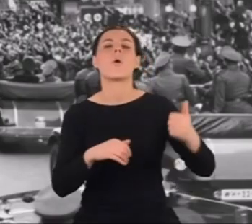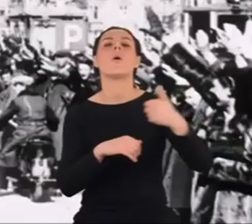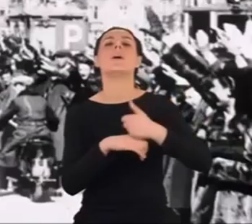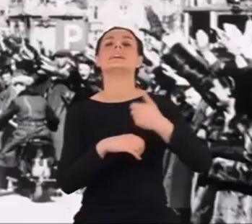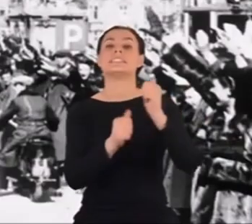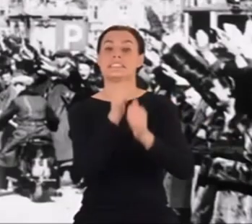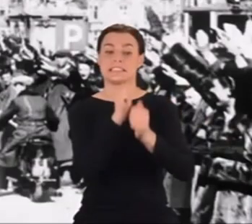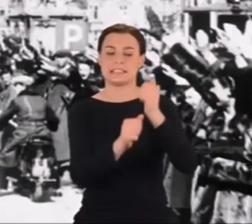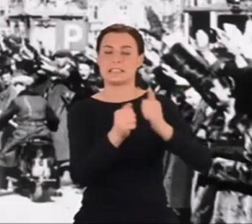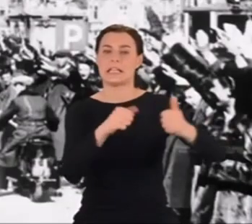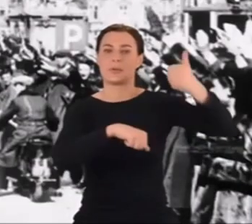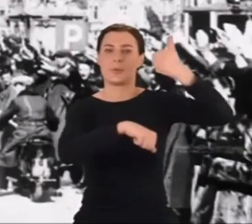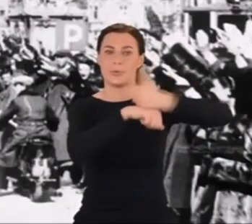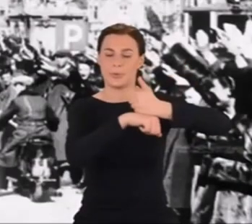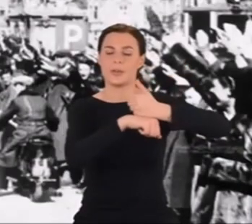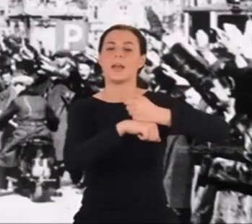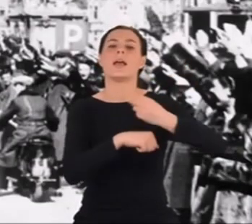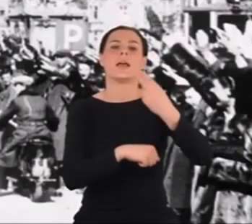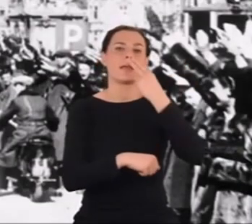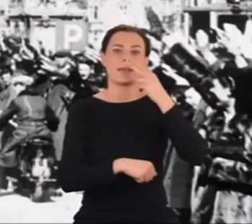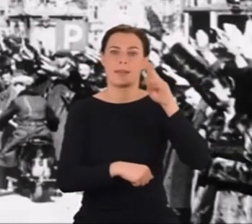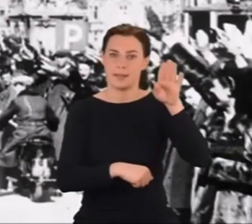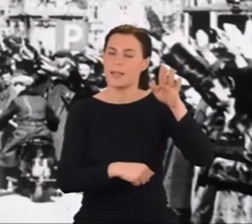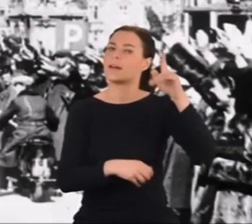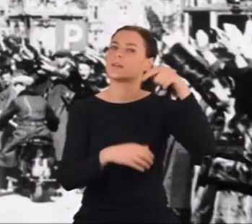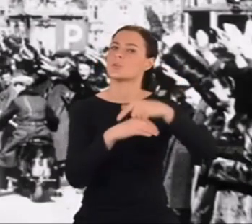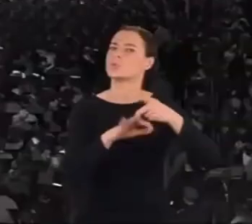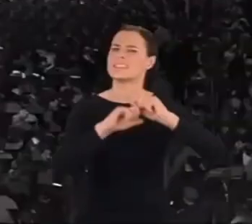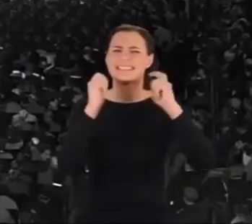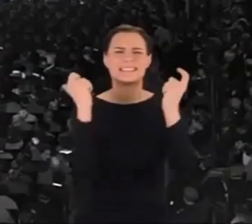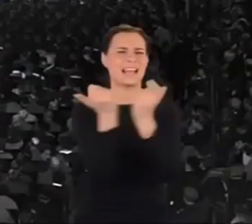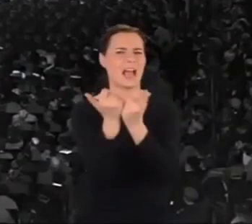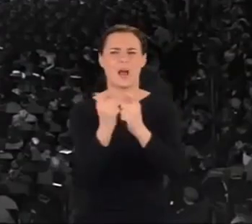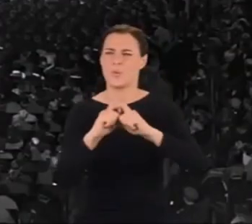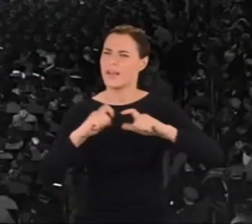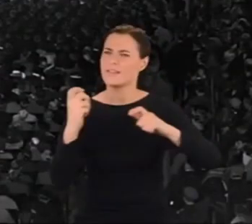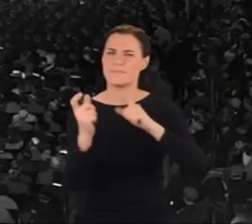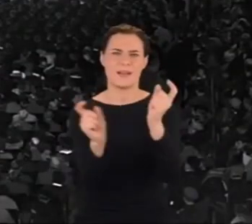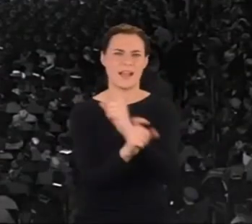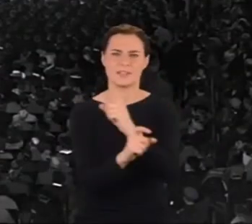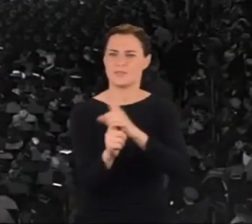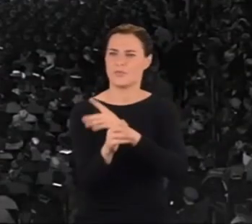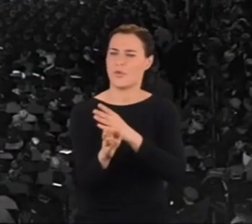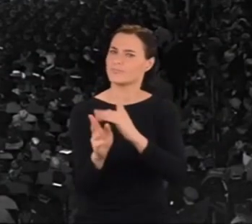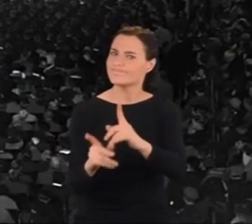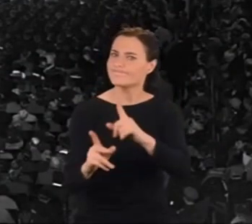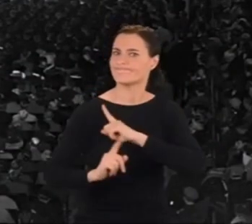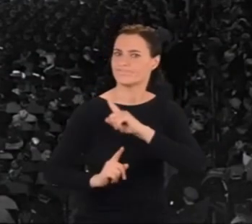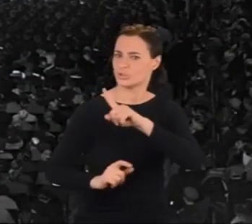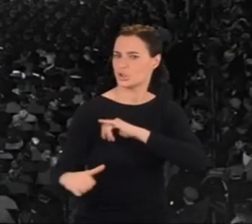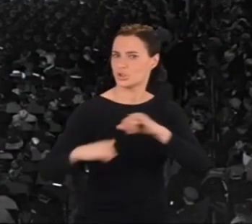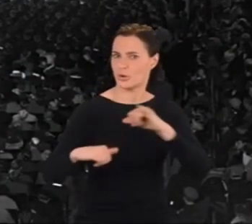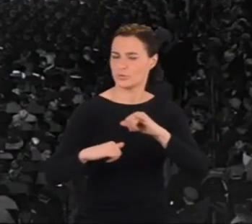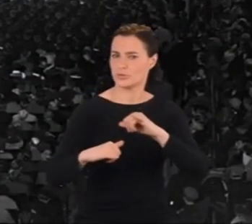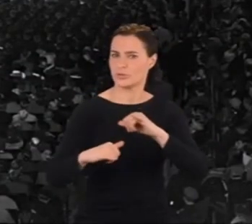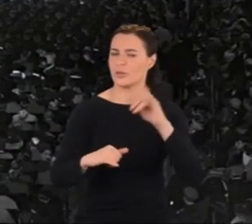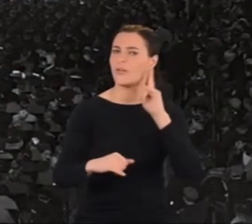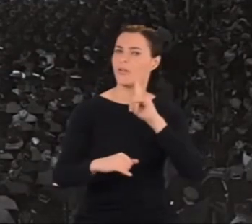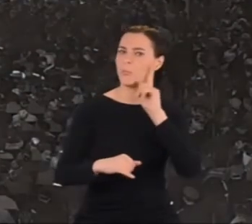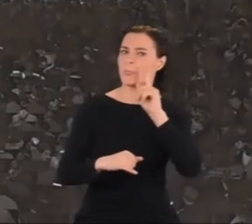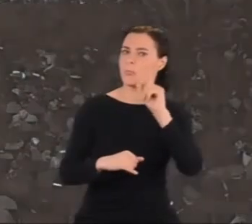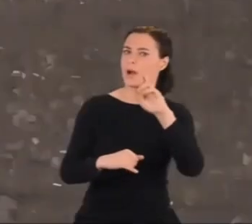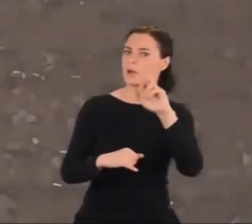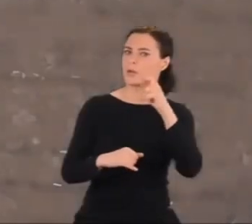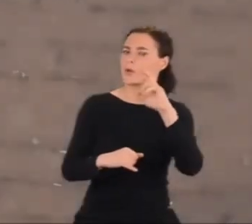kanclerzem, zawiesza konstytucję i podporządkowuje sobie cały aparat państwowy. Co na to Majorana?